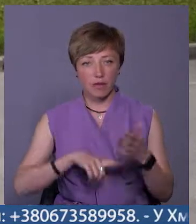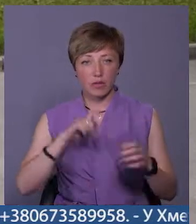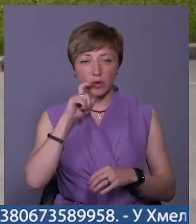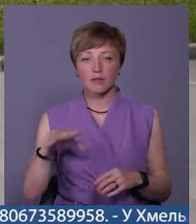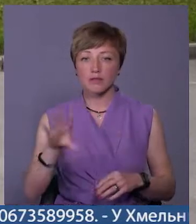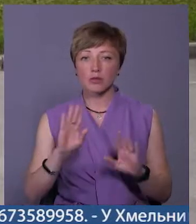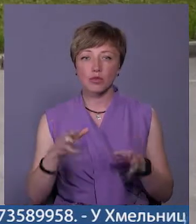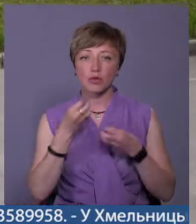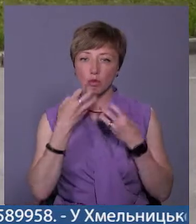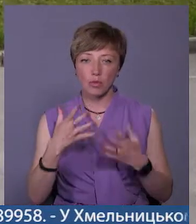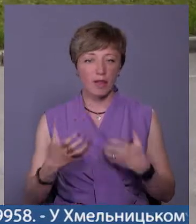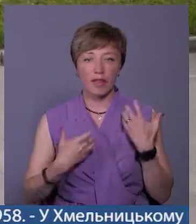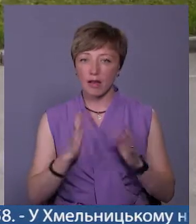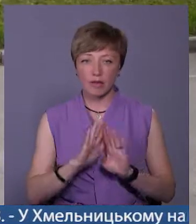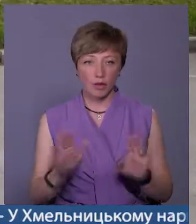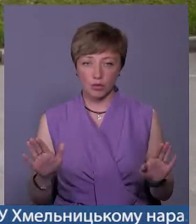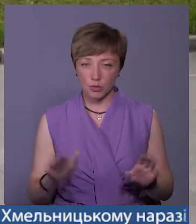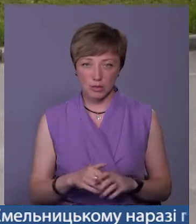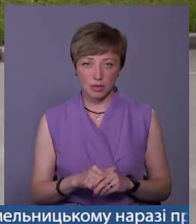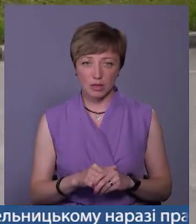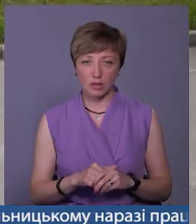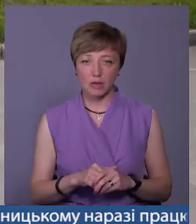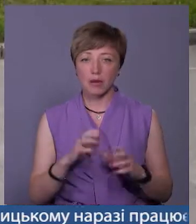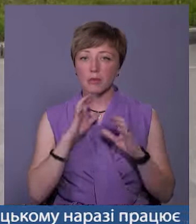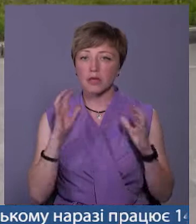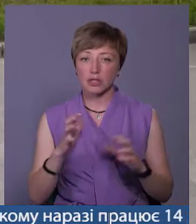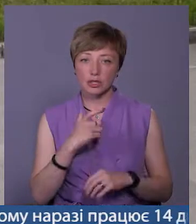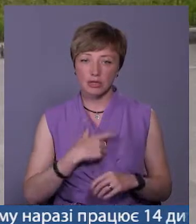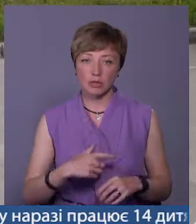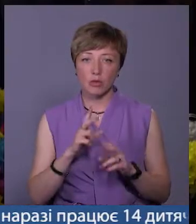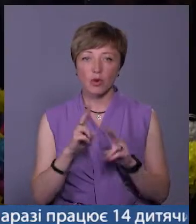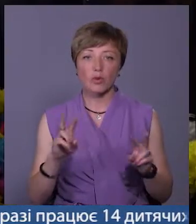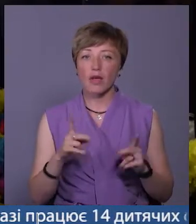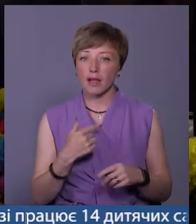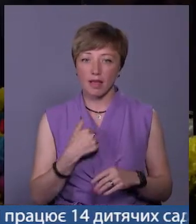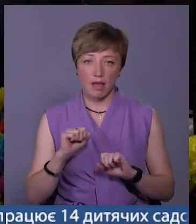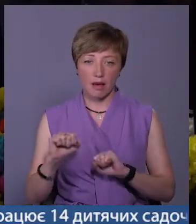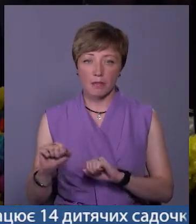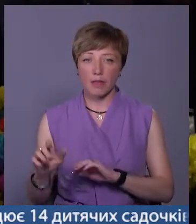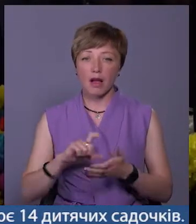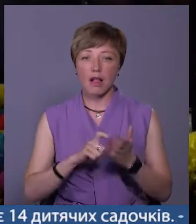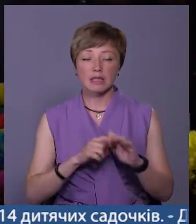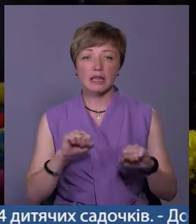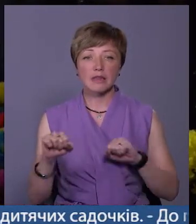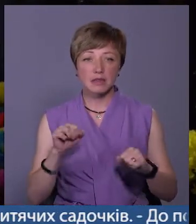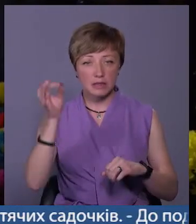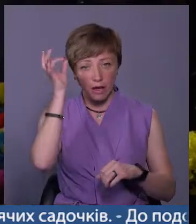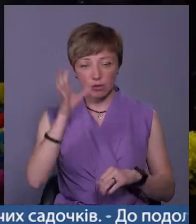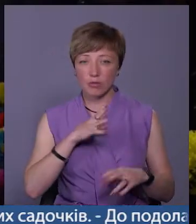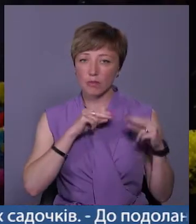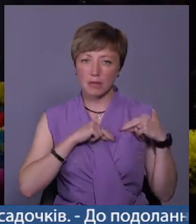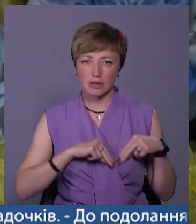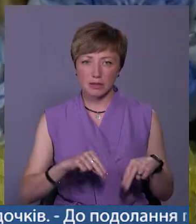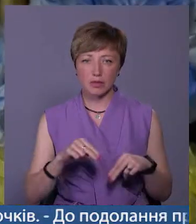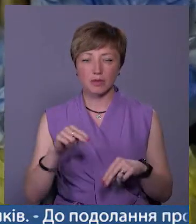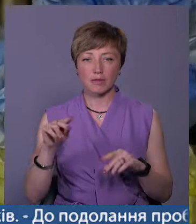Все буде добре. Не хвилюйся. Бережіться, хто як не я. Класна керівниця Дмитра згадує, був працелюбним,